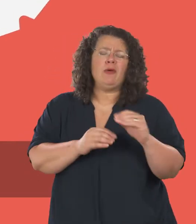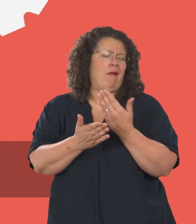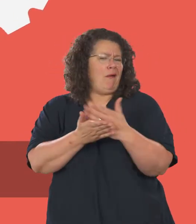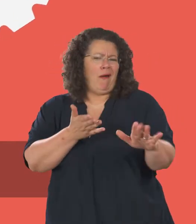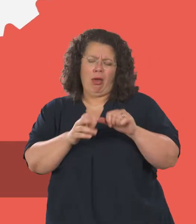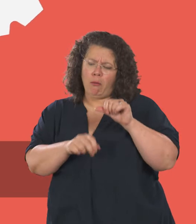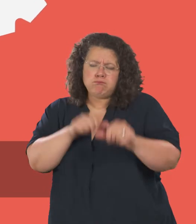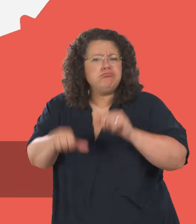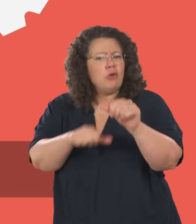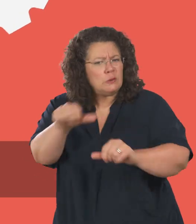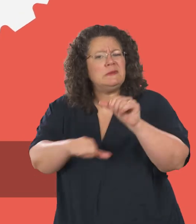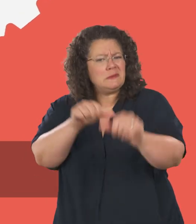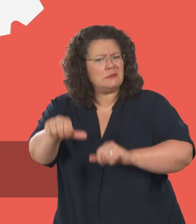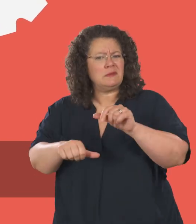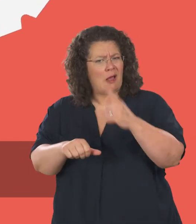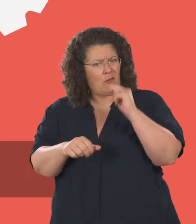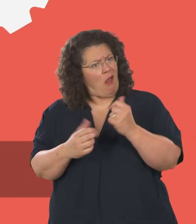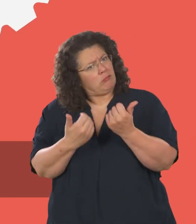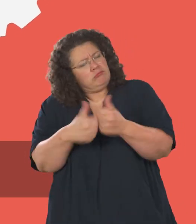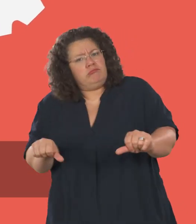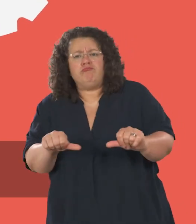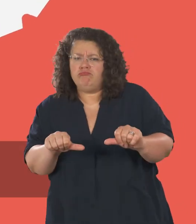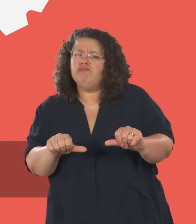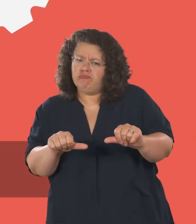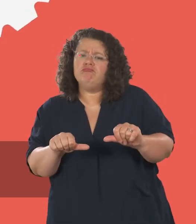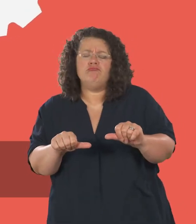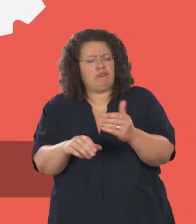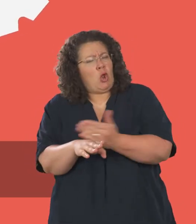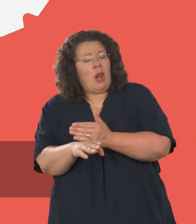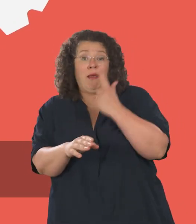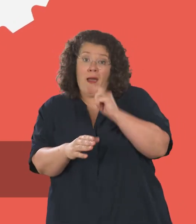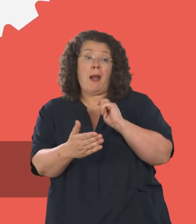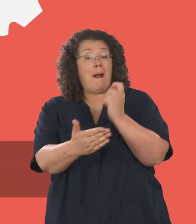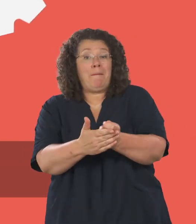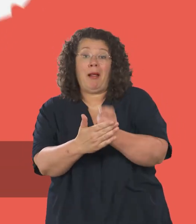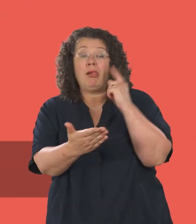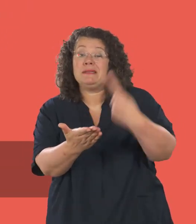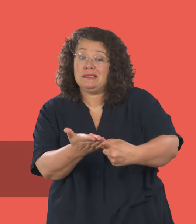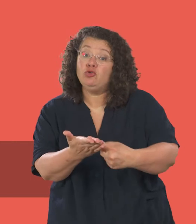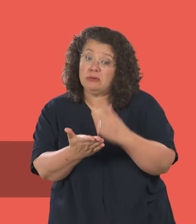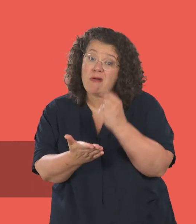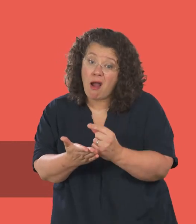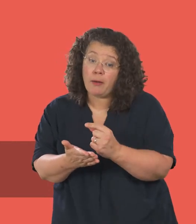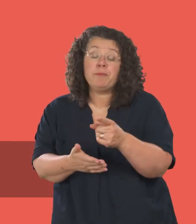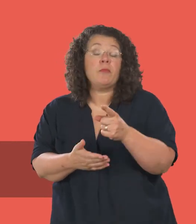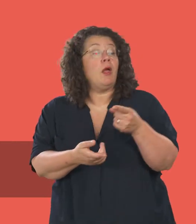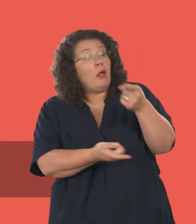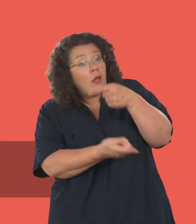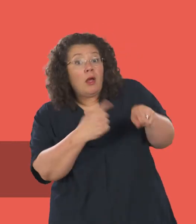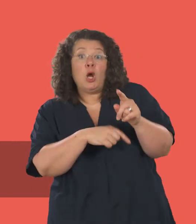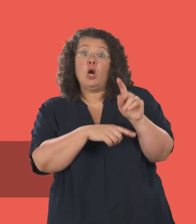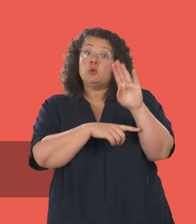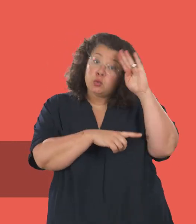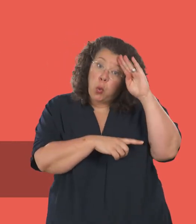proses glir ar waith i helpu i datrys cyn gynted a phosib ac apelio yn erbyn pendefryniadau. Mae staff mewn ysgolion a